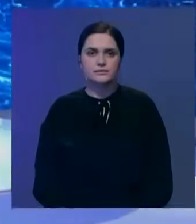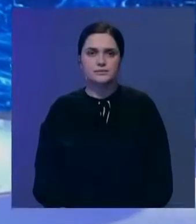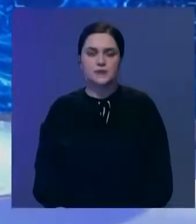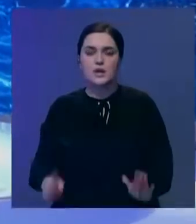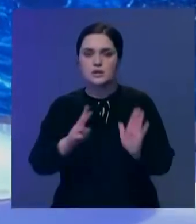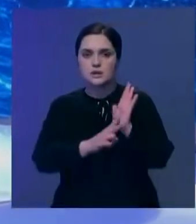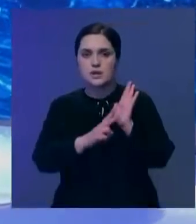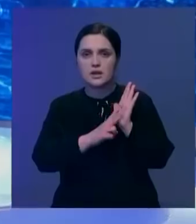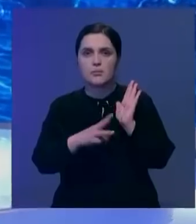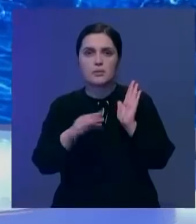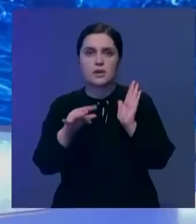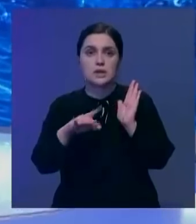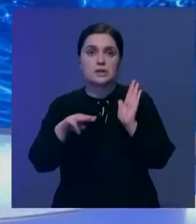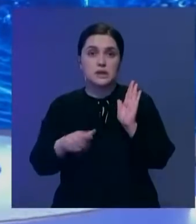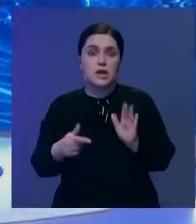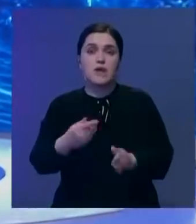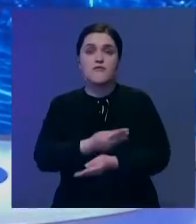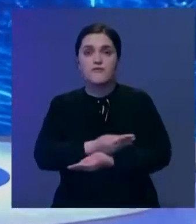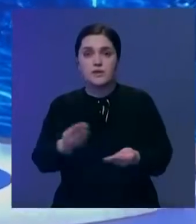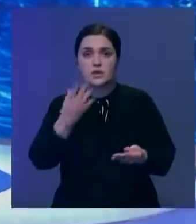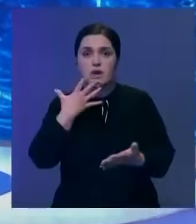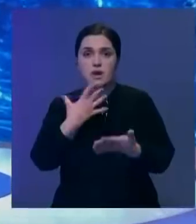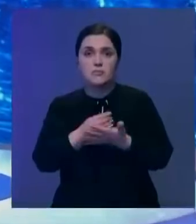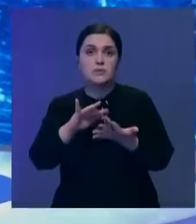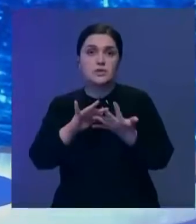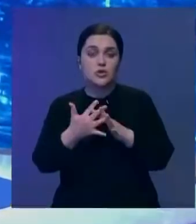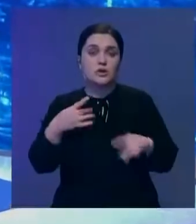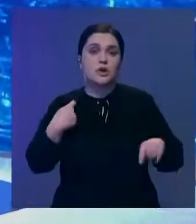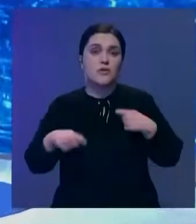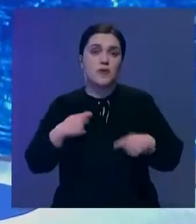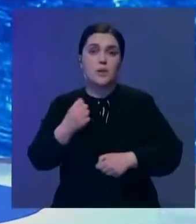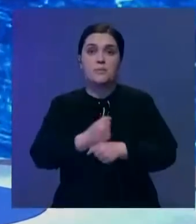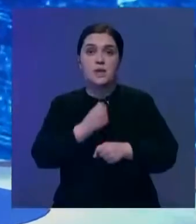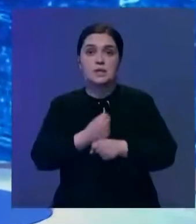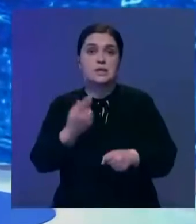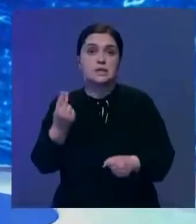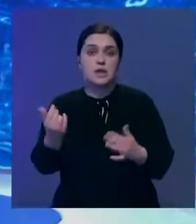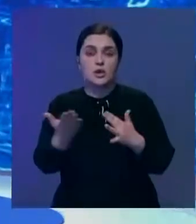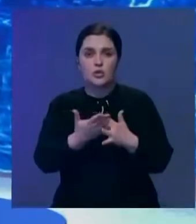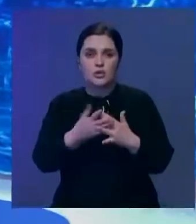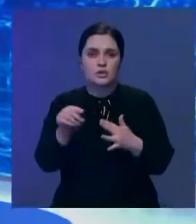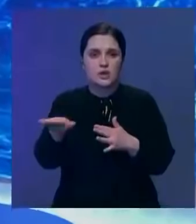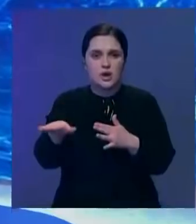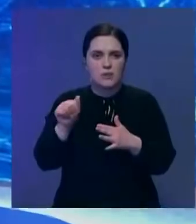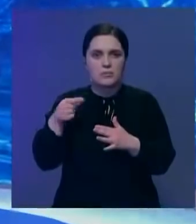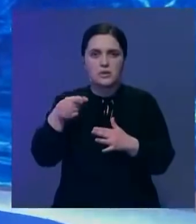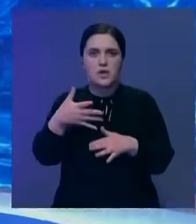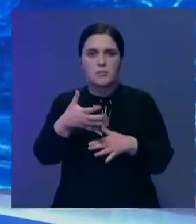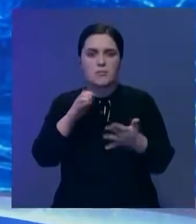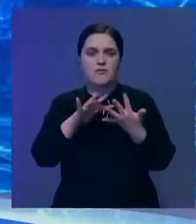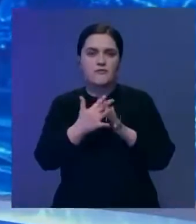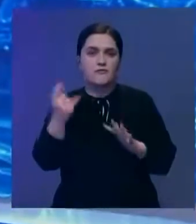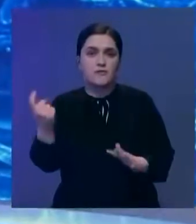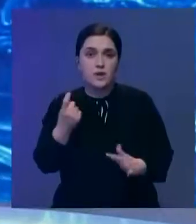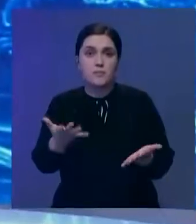Свыше 70 миллиардов тенге выдано отечественным сельхозтоваропроизводителям. Деньги в виде льготных займов полторы тысячи фермеров